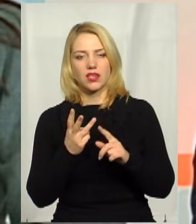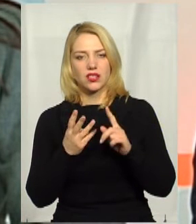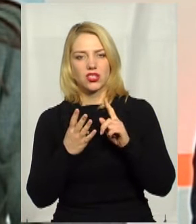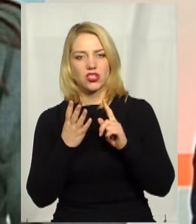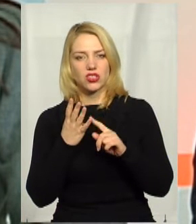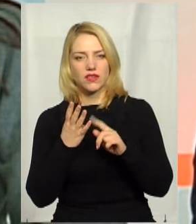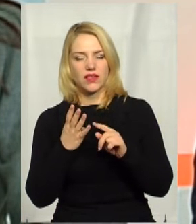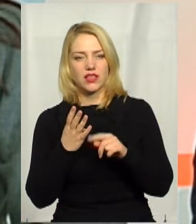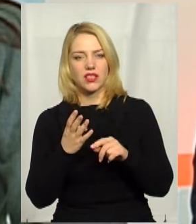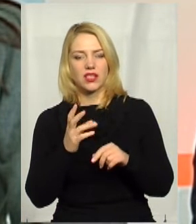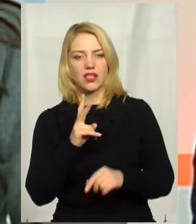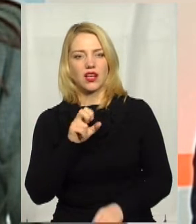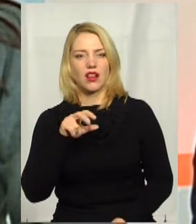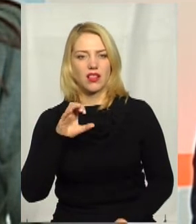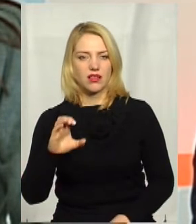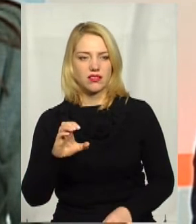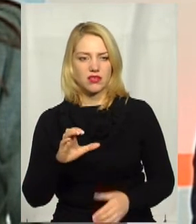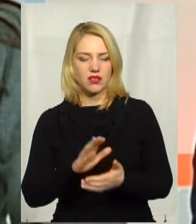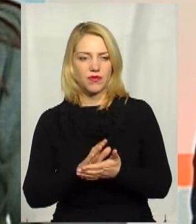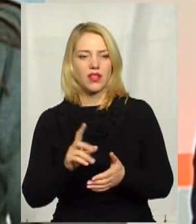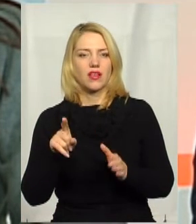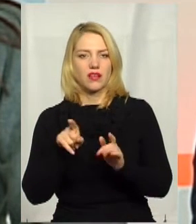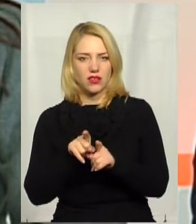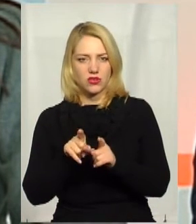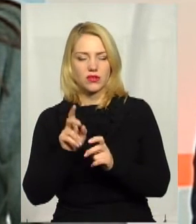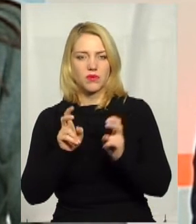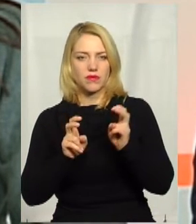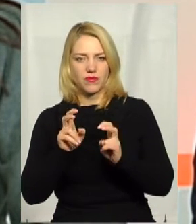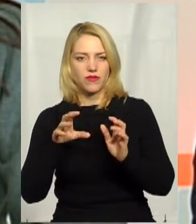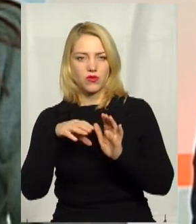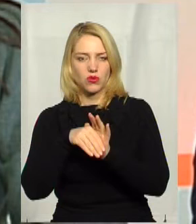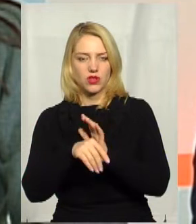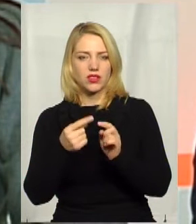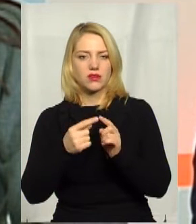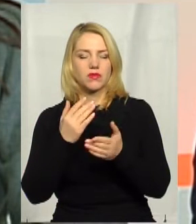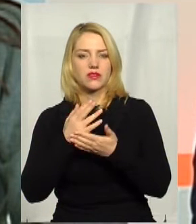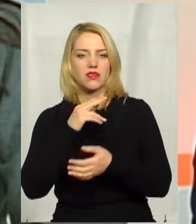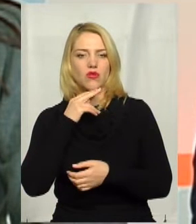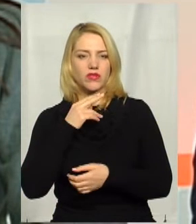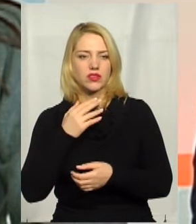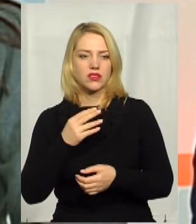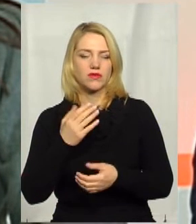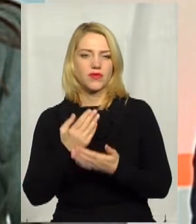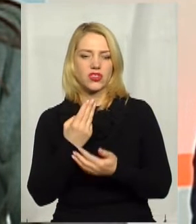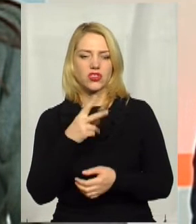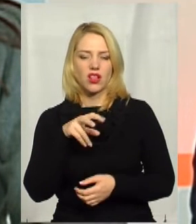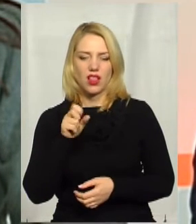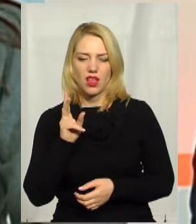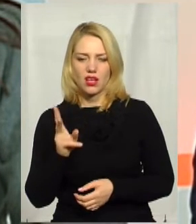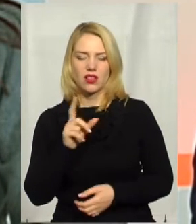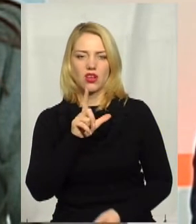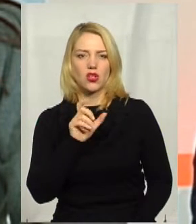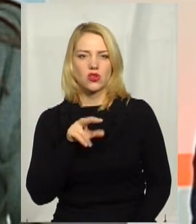четвертого класів небезпеки. тому числі і деякі з промислових відходів, тобто це мається на увазі якийсь шлак, зола,